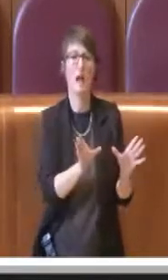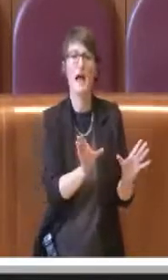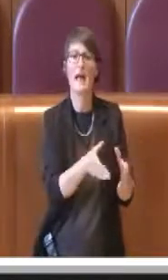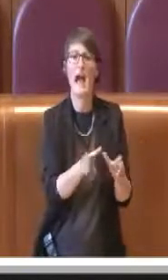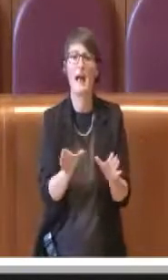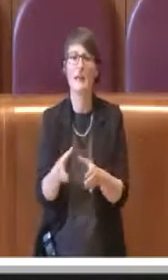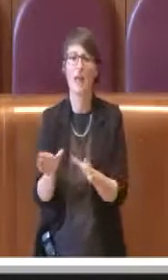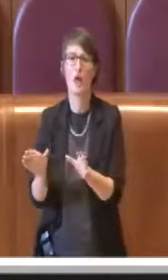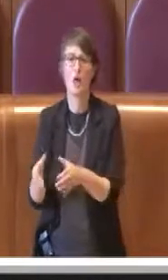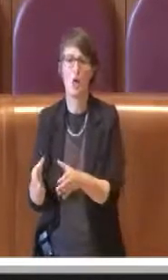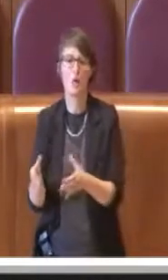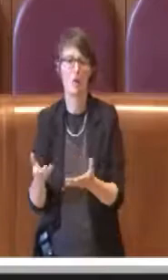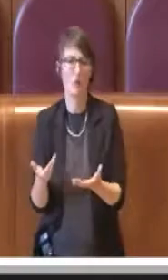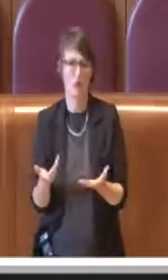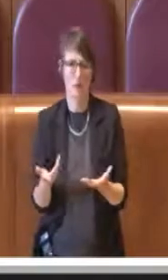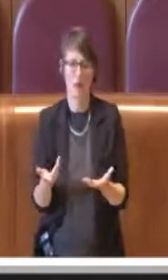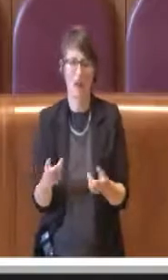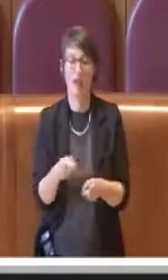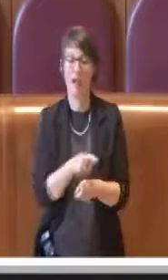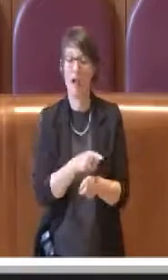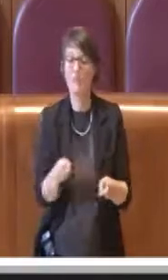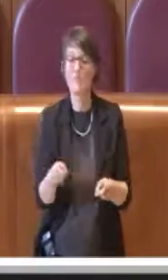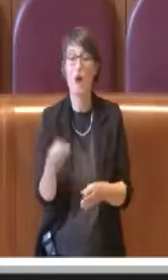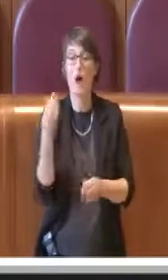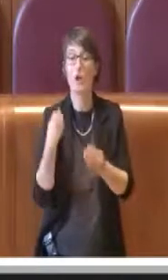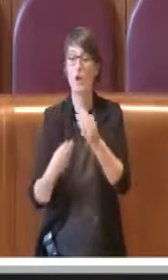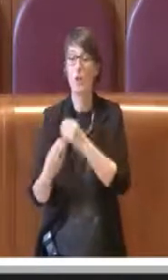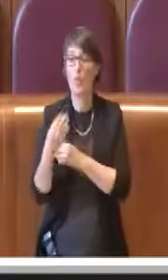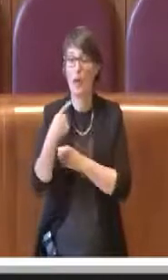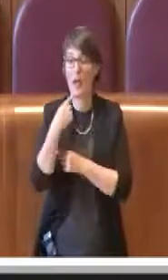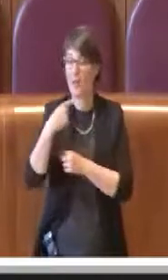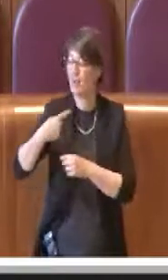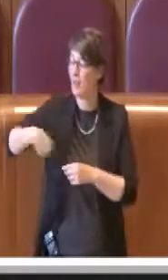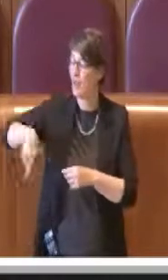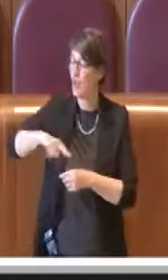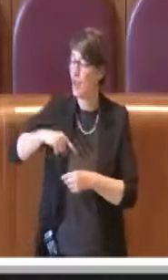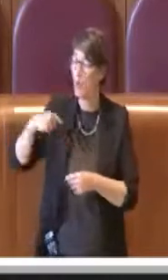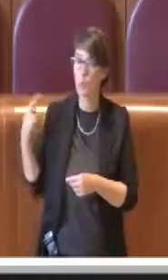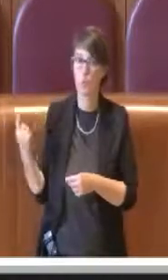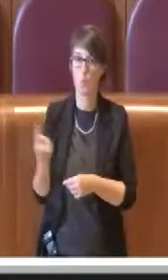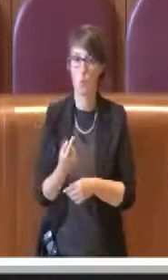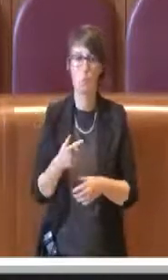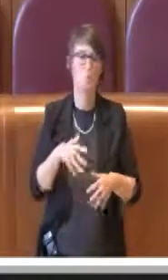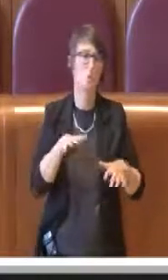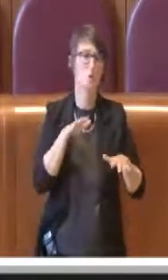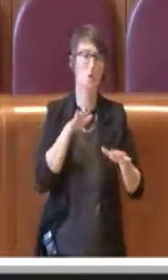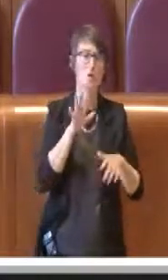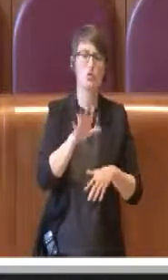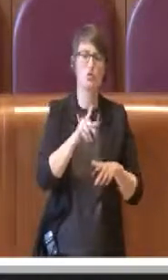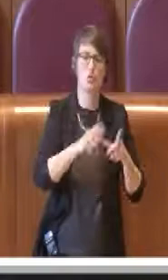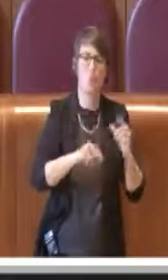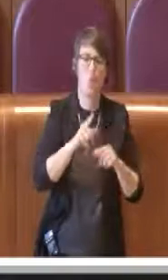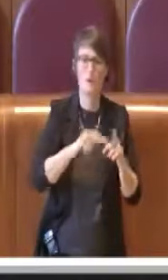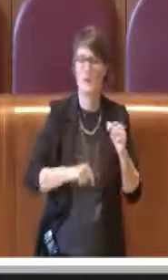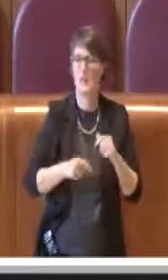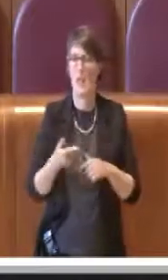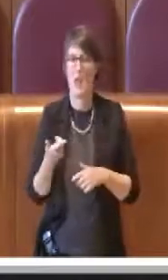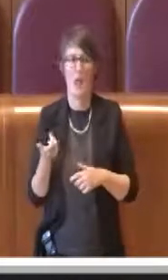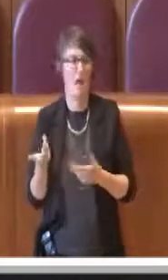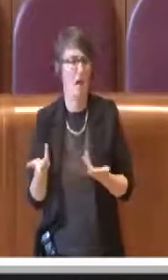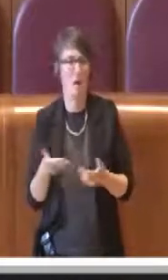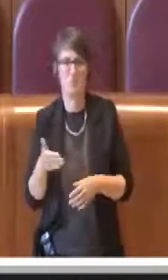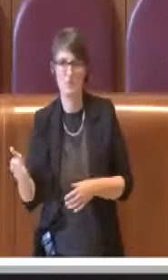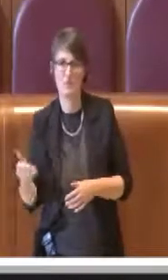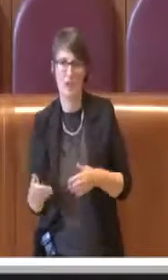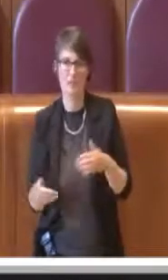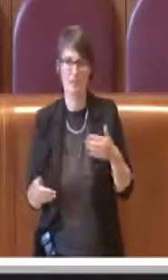noi siamo 5 stelle, destra, sinistra, è possibile farlo e da questo punto di vista auguro, ma sono certo,